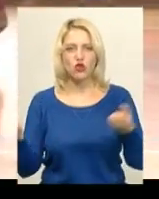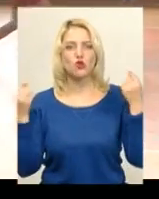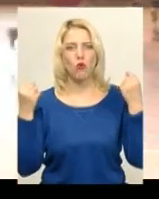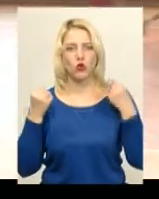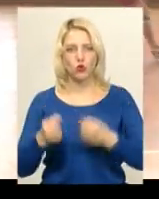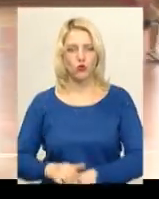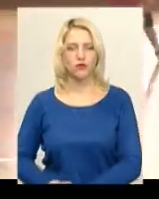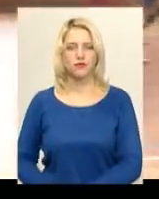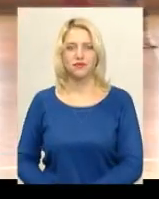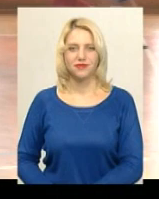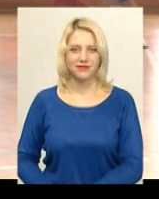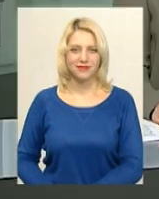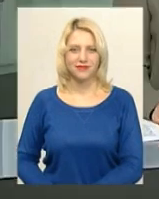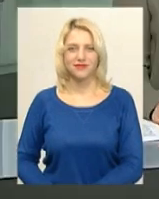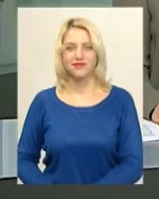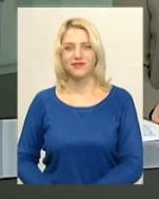Поділя, Центр.